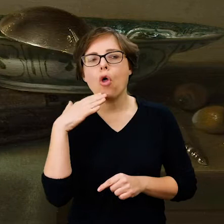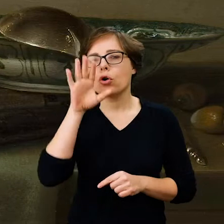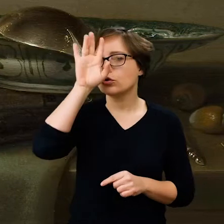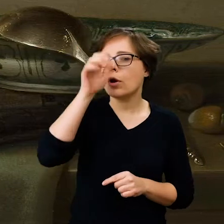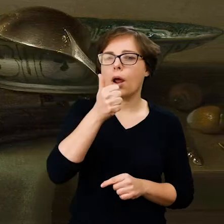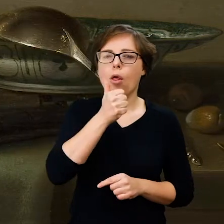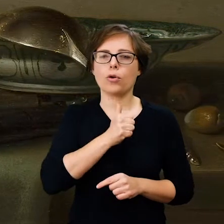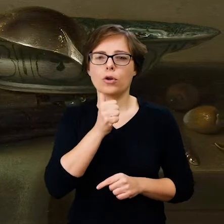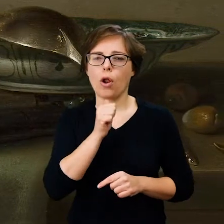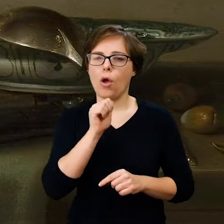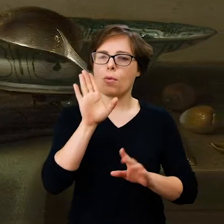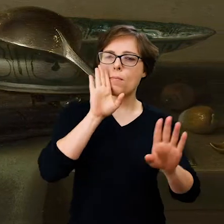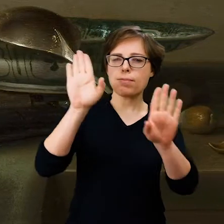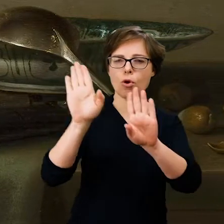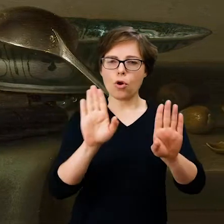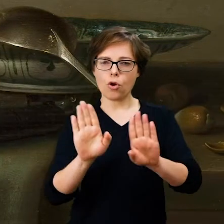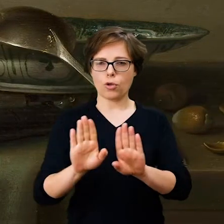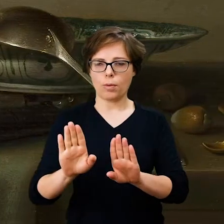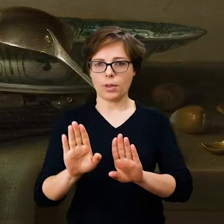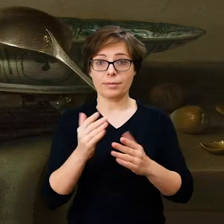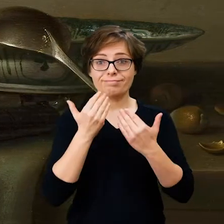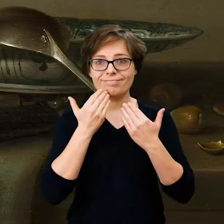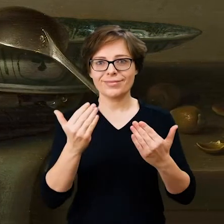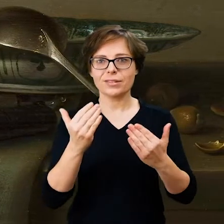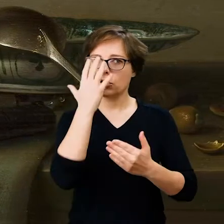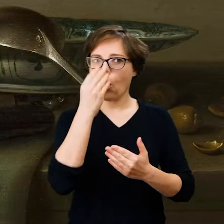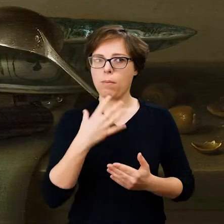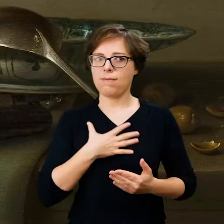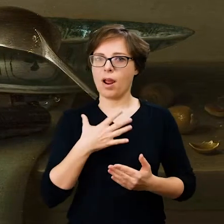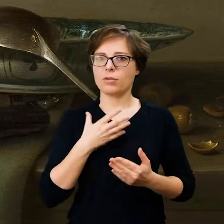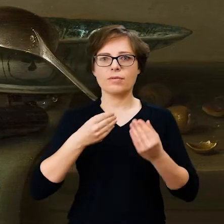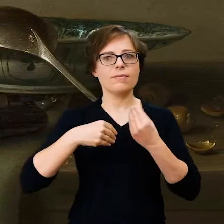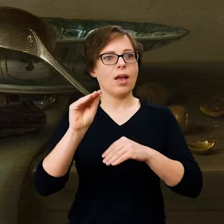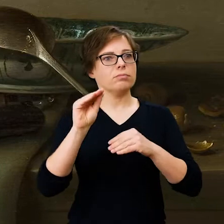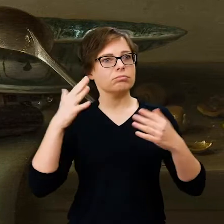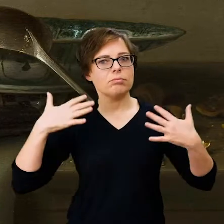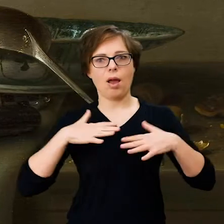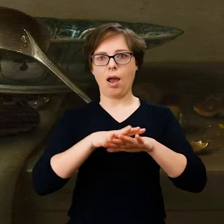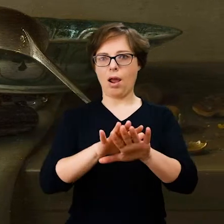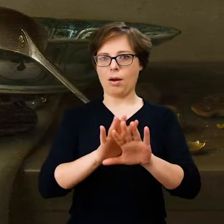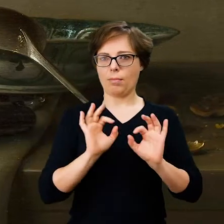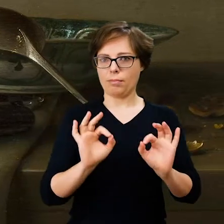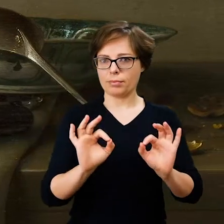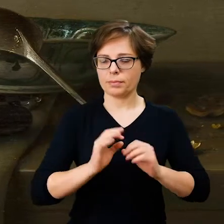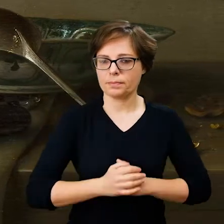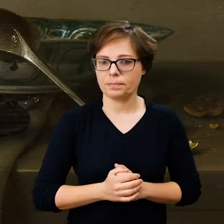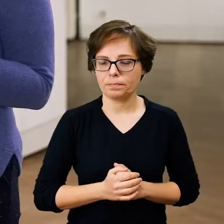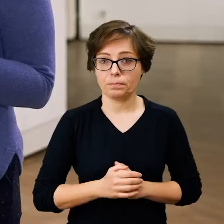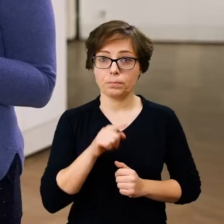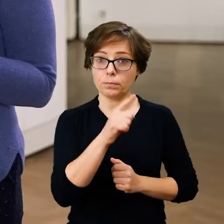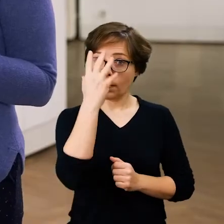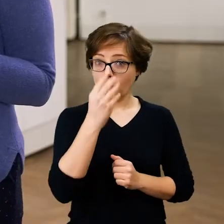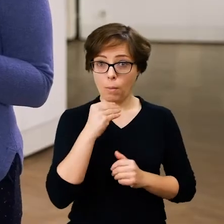barwna, która sprawia, że dzieło jest bardziej harmonijne i bardziej kameralne. Obraz ten możemy